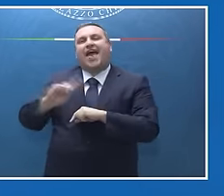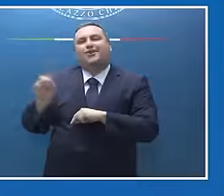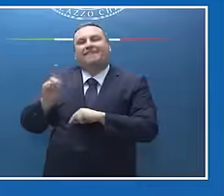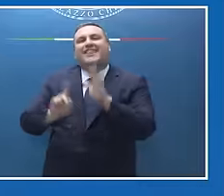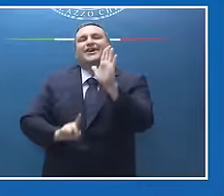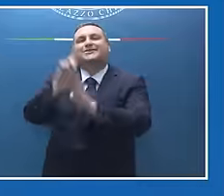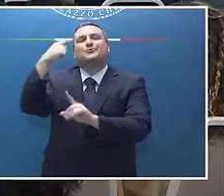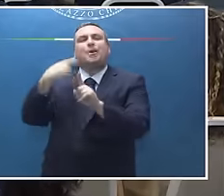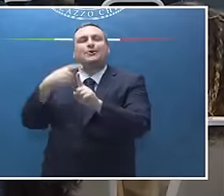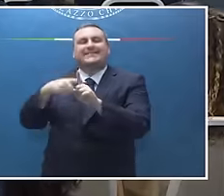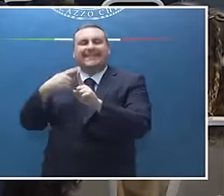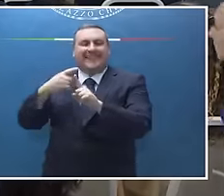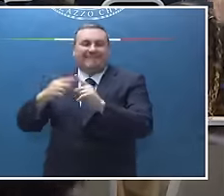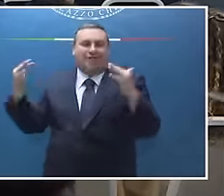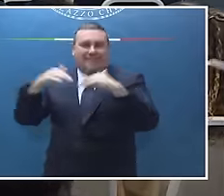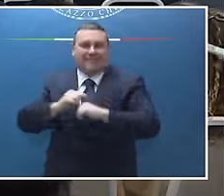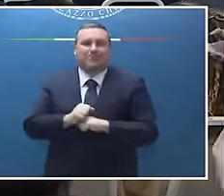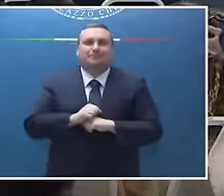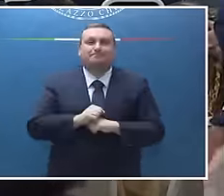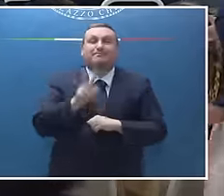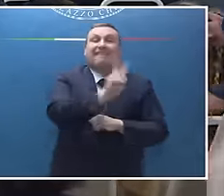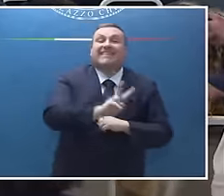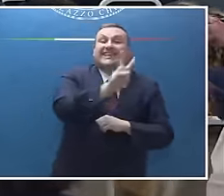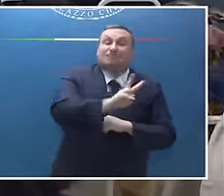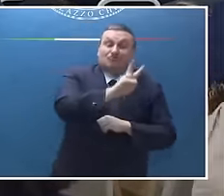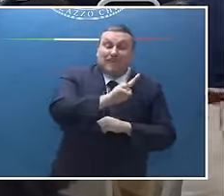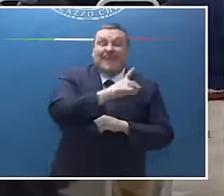Abbiamo Virginia Pietromarchi di Al Jazeera.